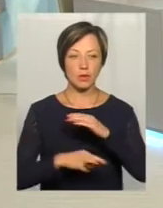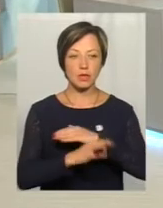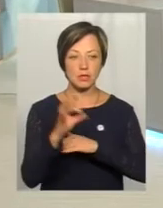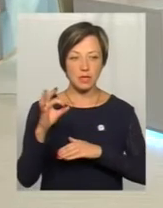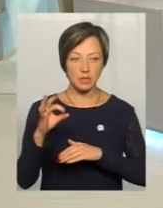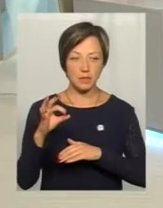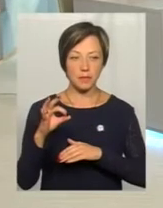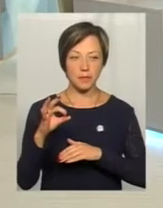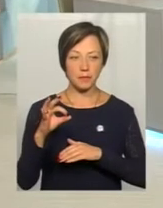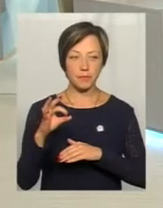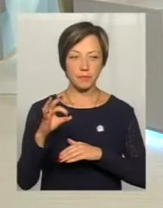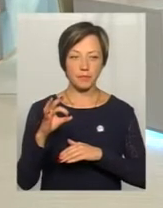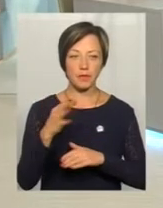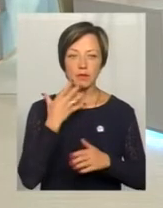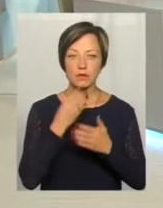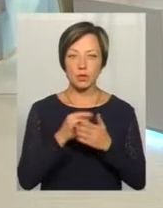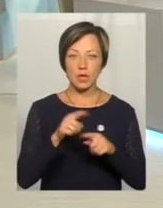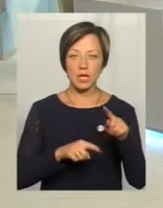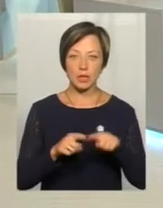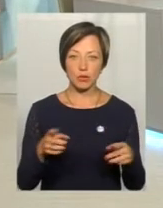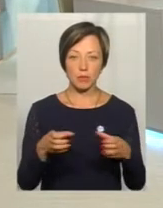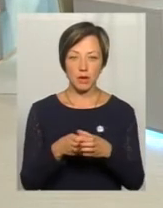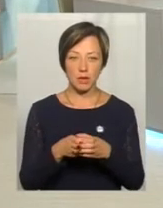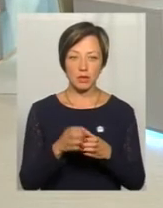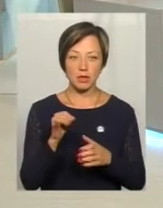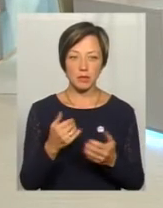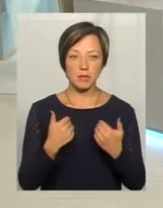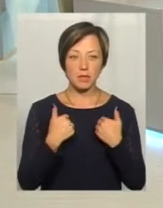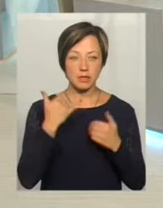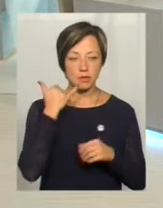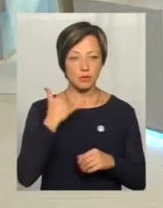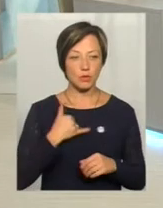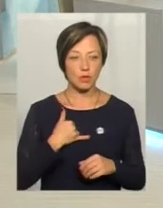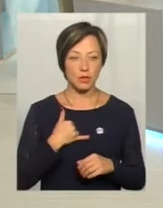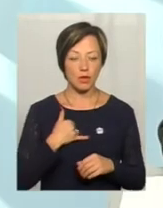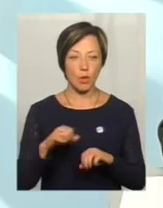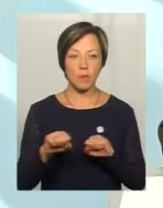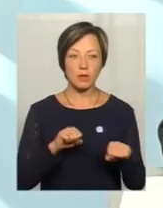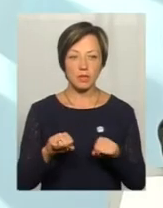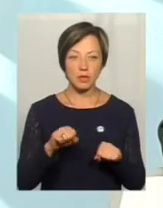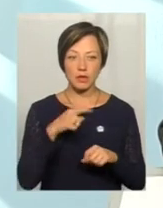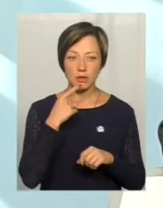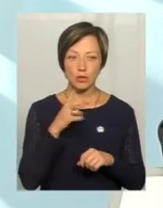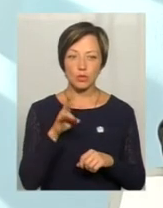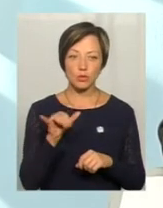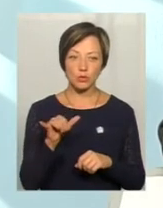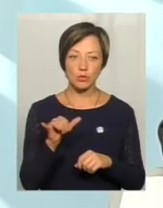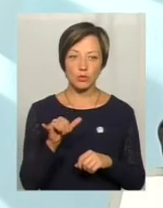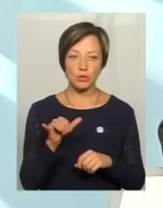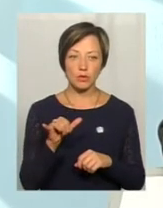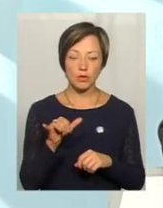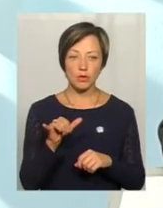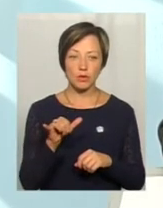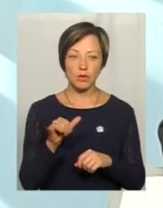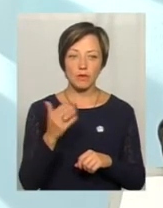в свою рідну бригаду, і мені тоді дзвонили командири звідти, і казали, ну, звісно, ваш